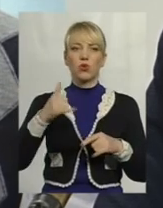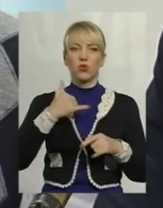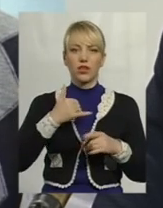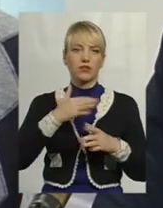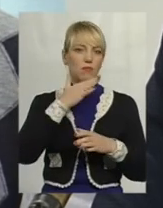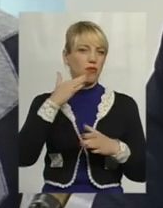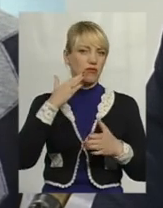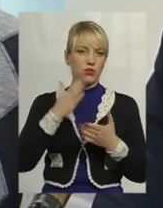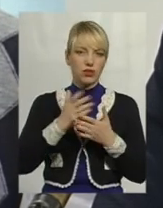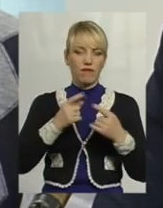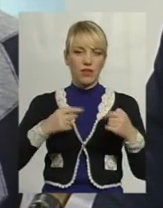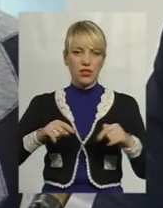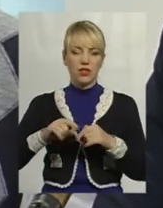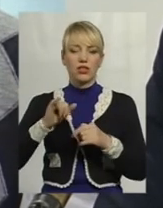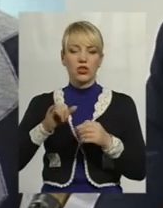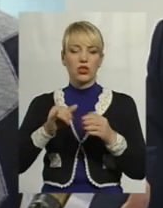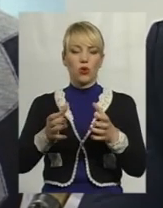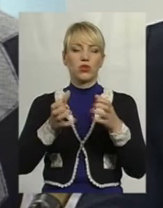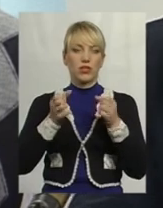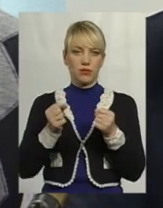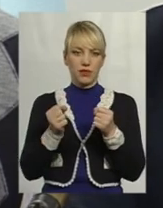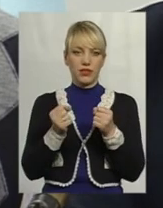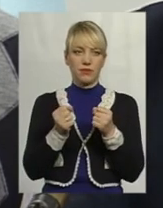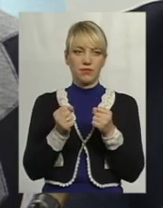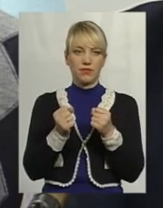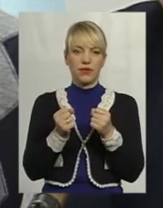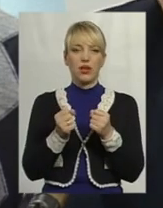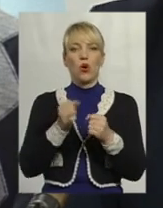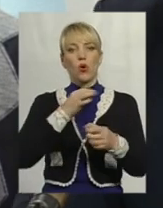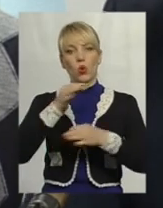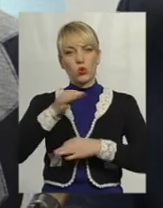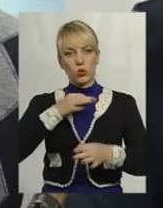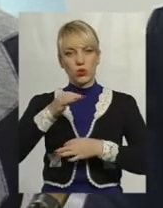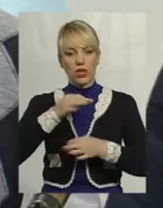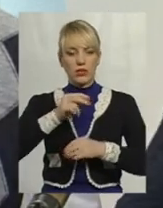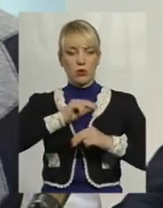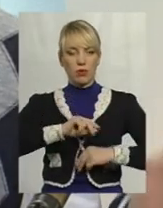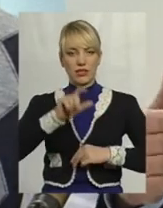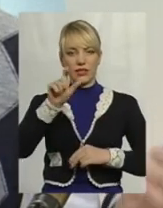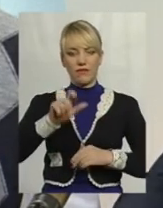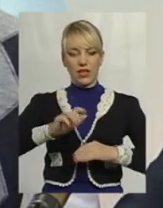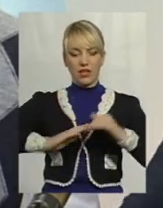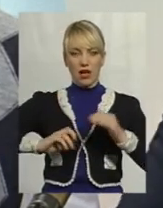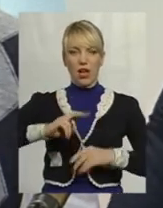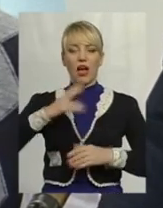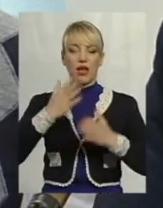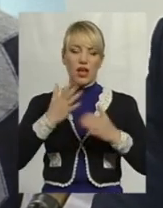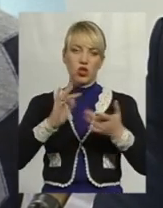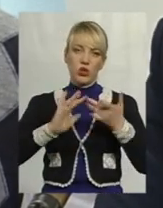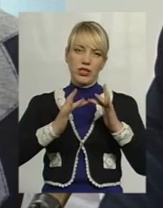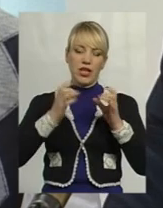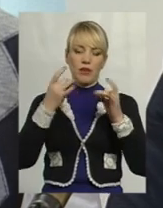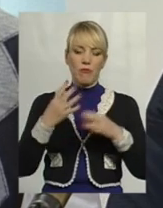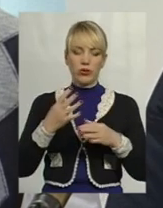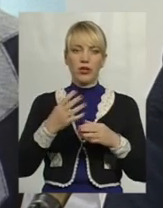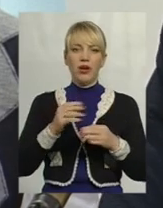широка. Отримати, якщо зайшли на відділення, консультацію працівника банку. Якщо в інтернеті достатньо